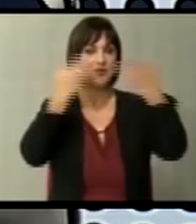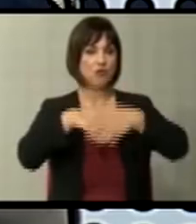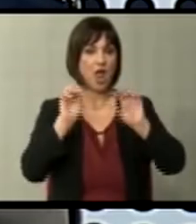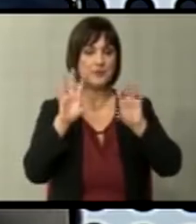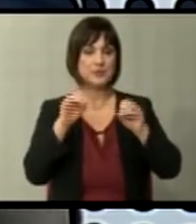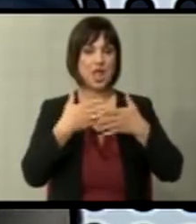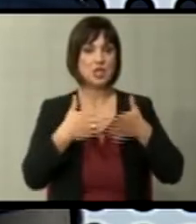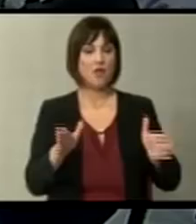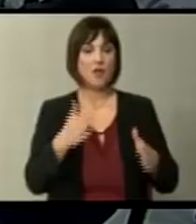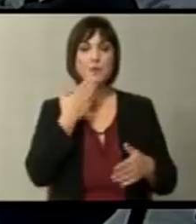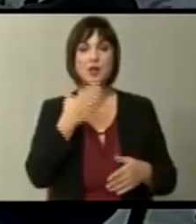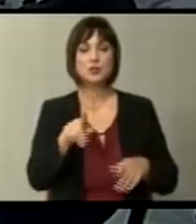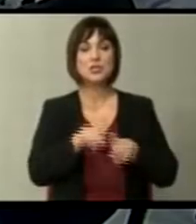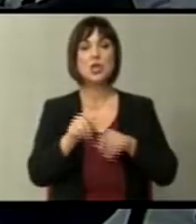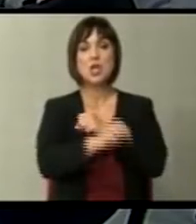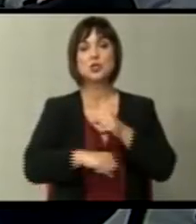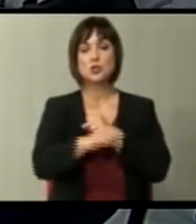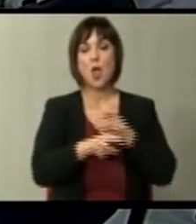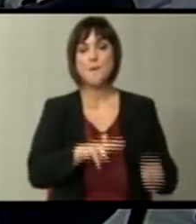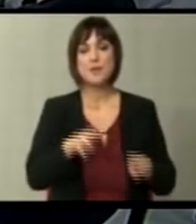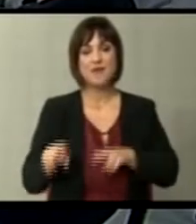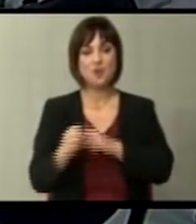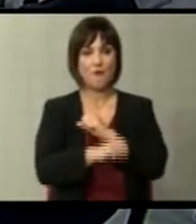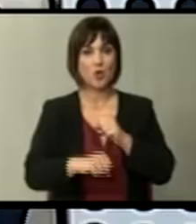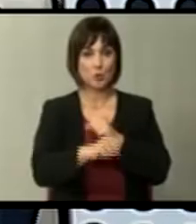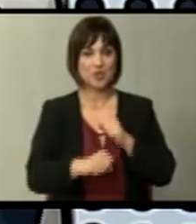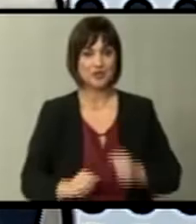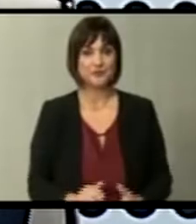емисија наотворено, секако благодарности за студентите од правниот факултет.